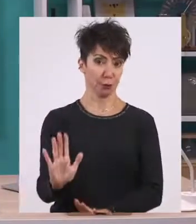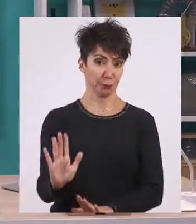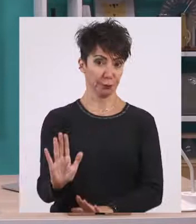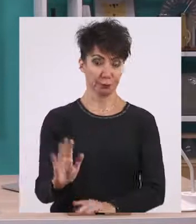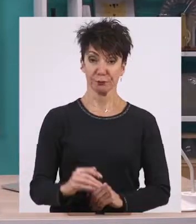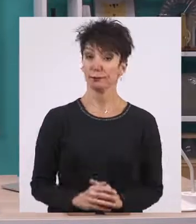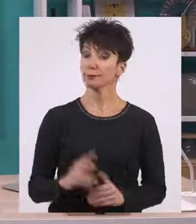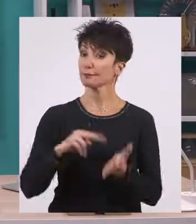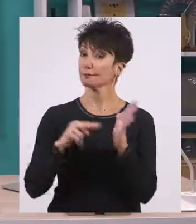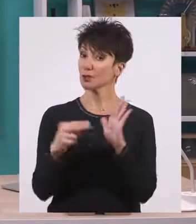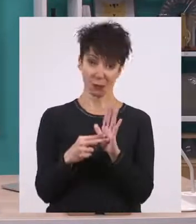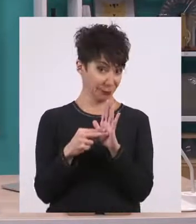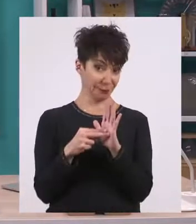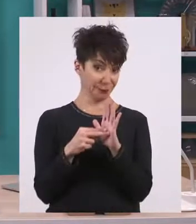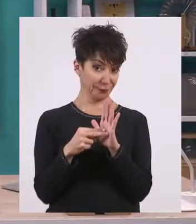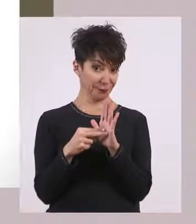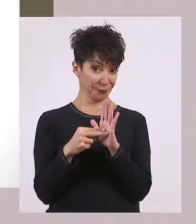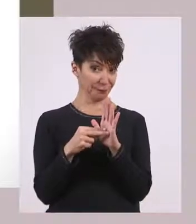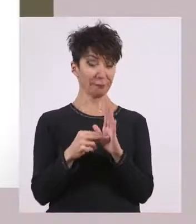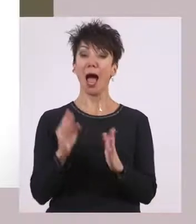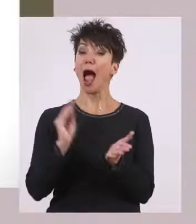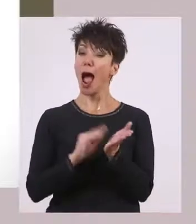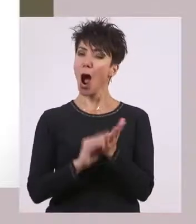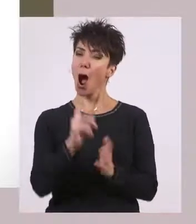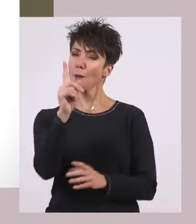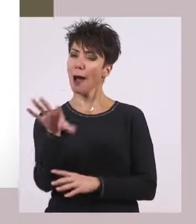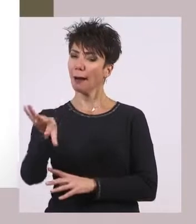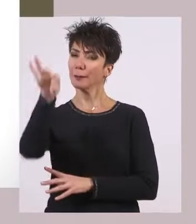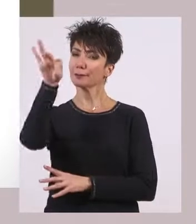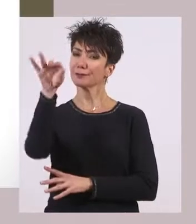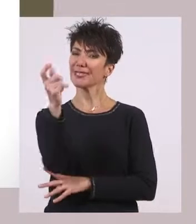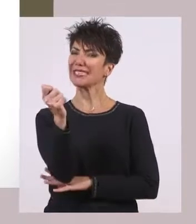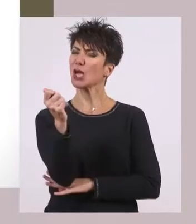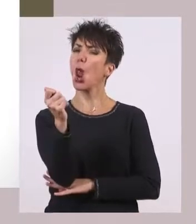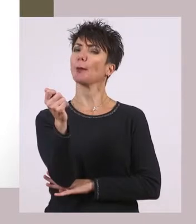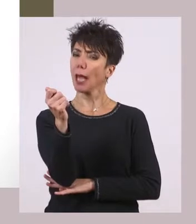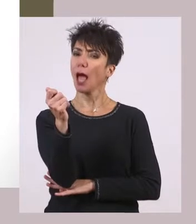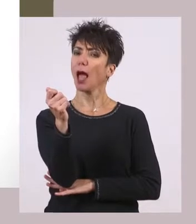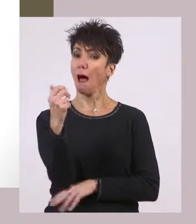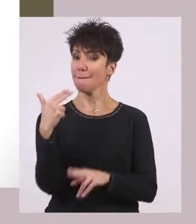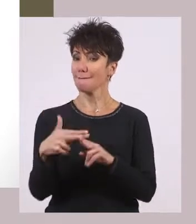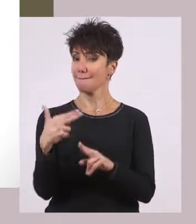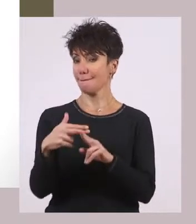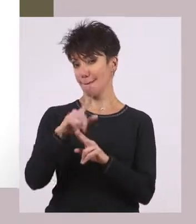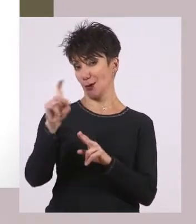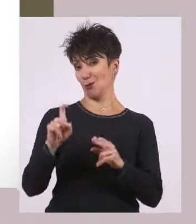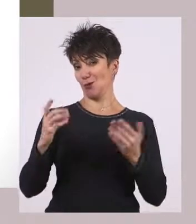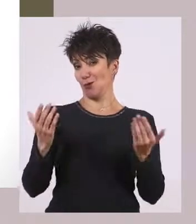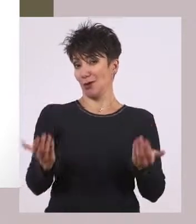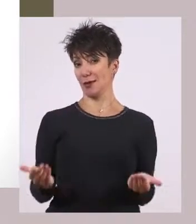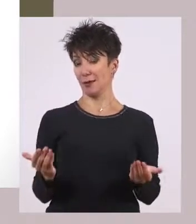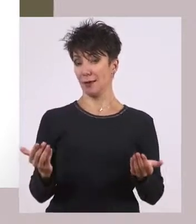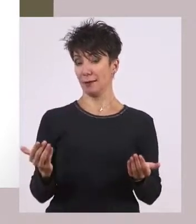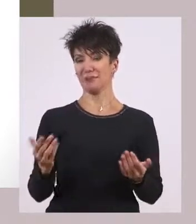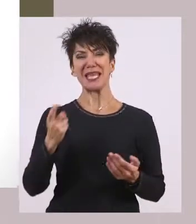πολιτεύματος είναι η οικονομία. Οι Σπαρτιάτες δεν ασχολιόντουσαν με την οικονομία. Με την οικονομία και με το